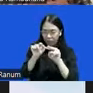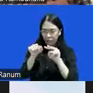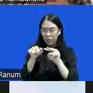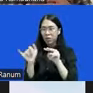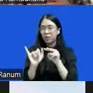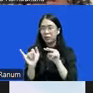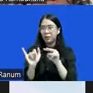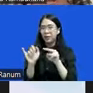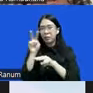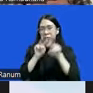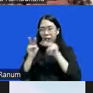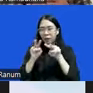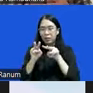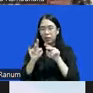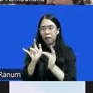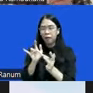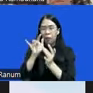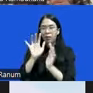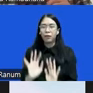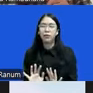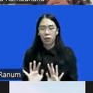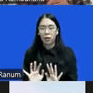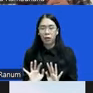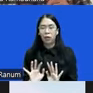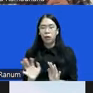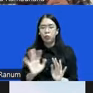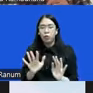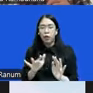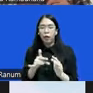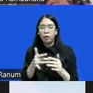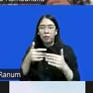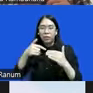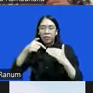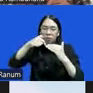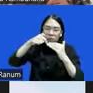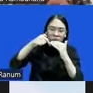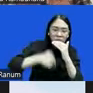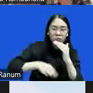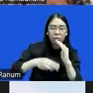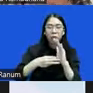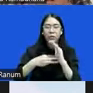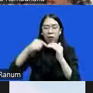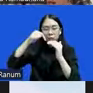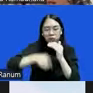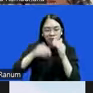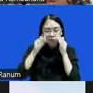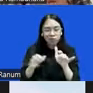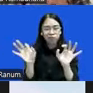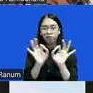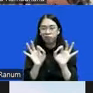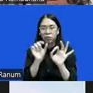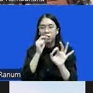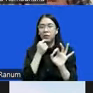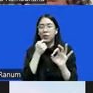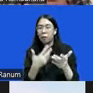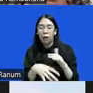pengawasan formalitas. Tidak sampai menyentuh akar permasalahan khususnya soal korupsi